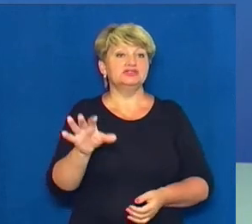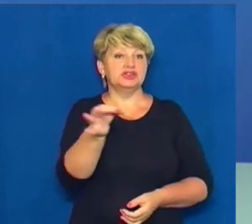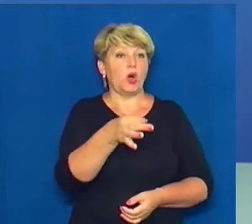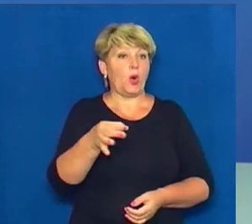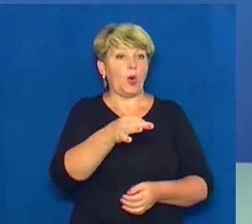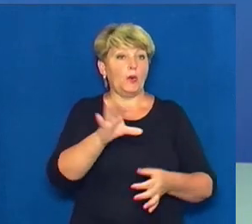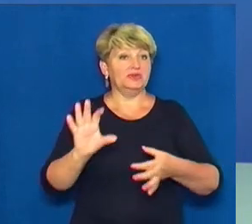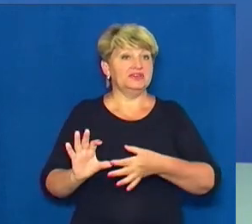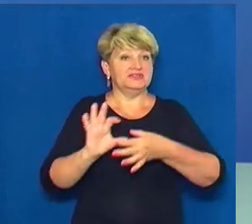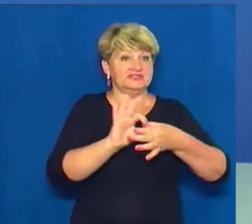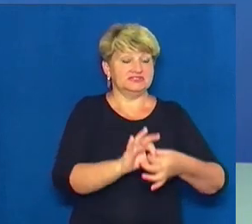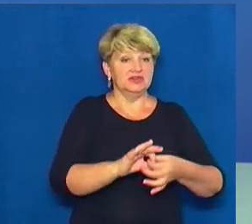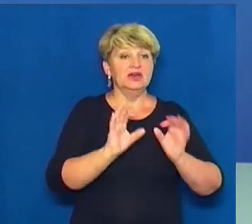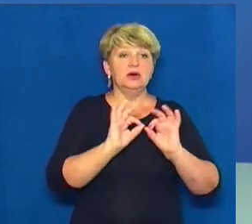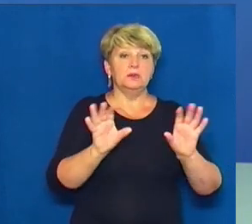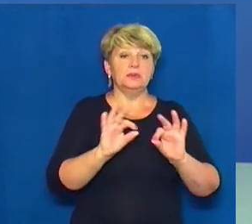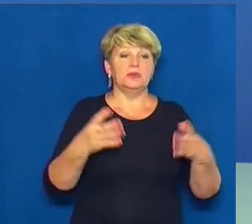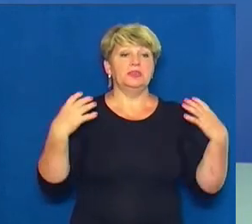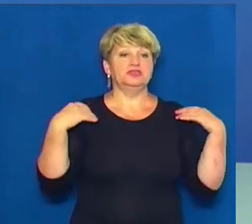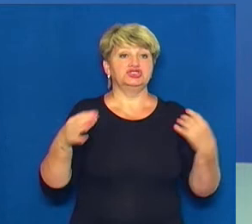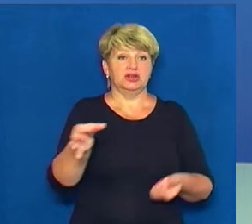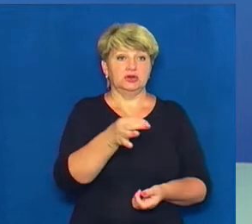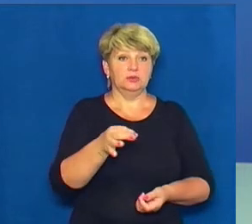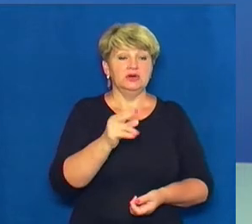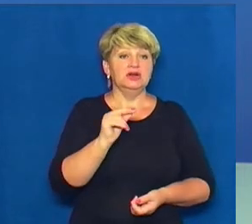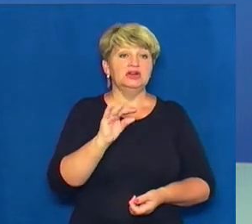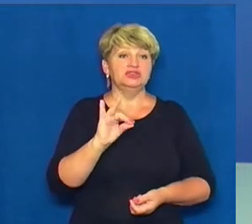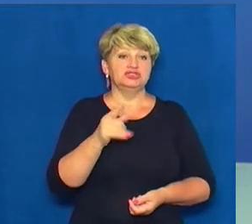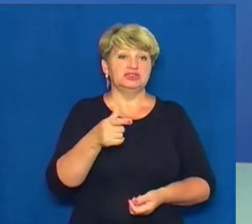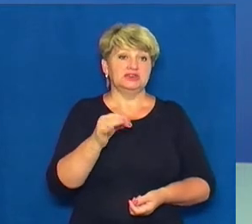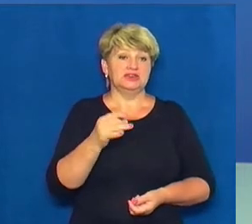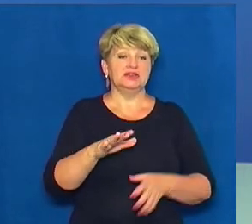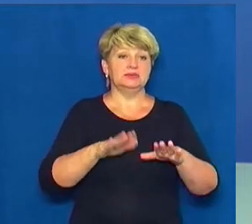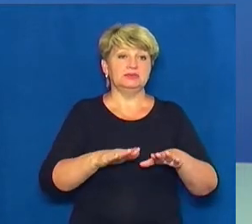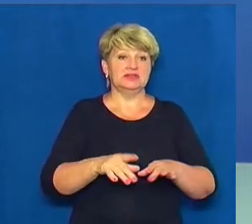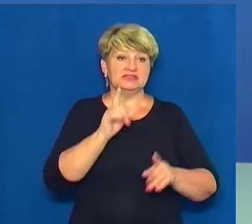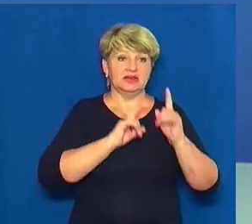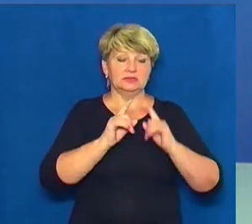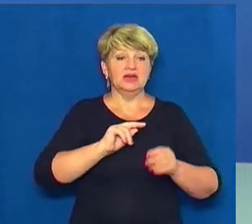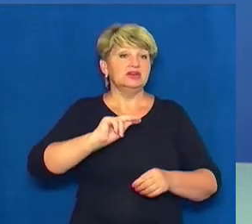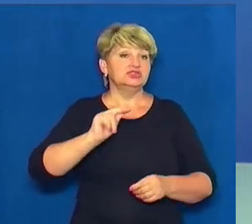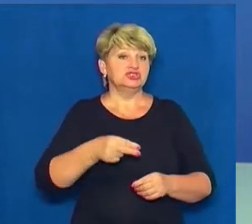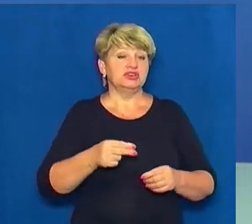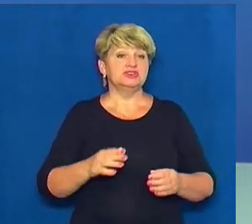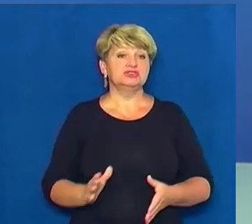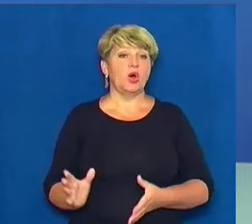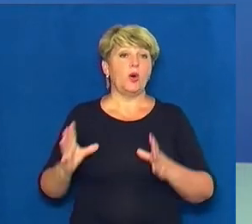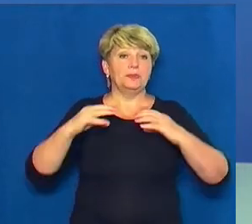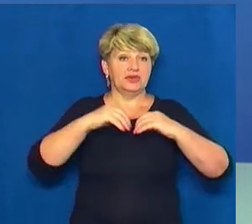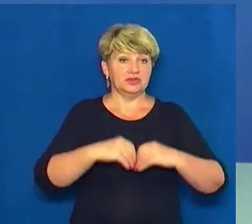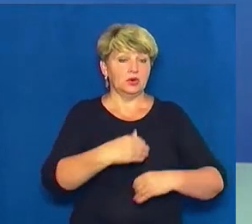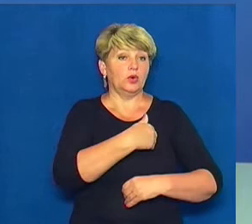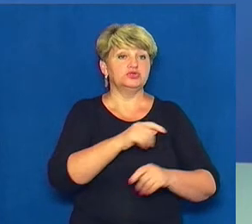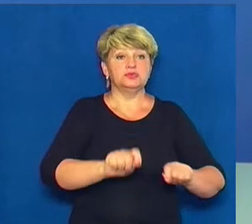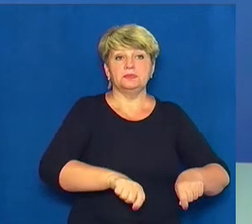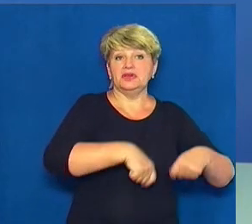пояснює начальник відділу освіти Чигиринської міськради Віталій Синяков. Через децентралізацію його хочуть передати на баланс